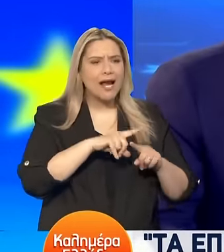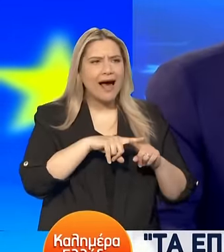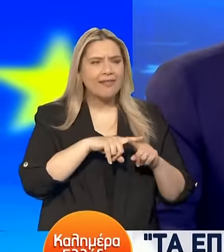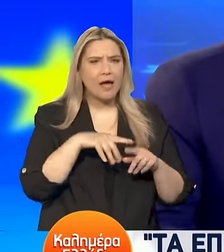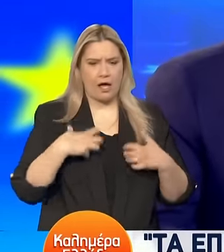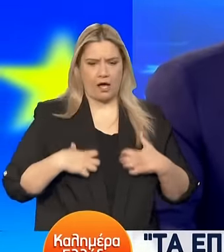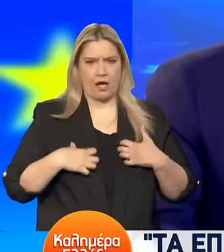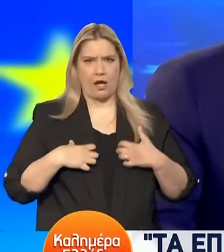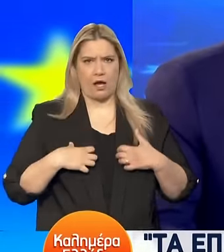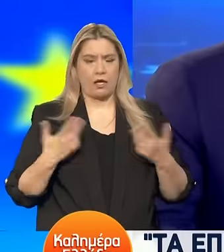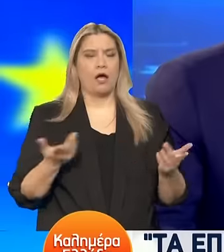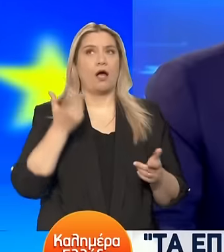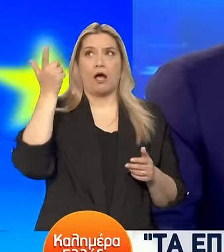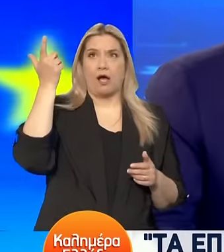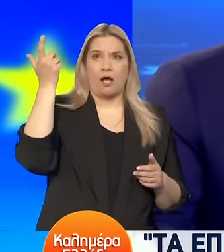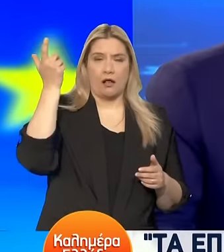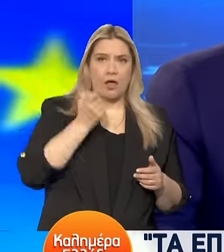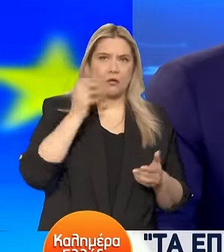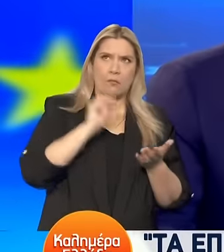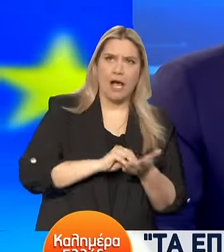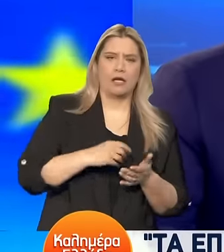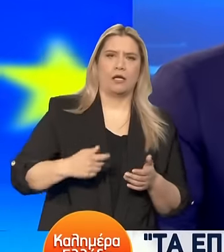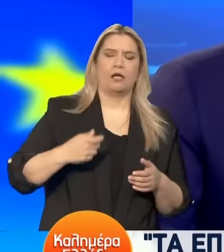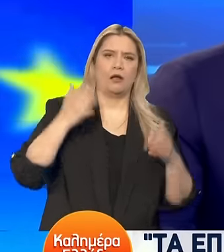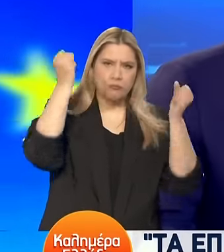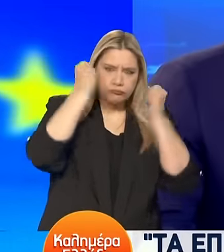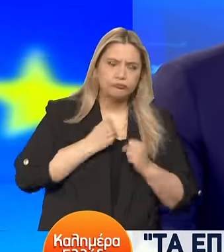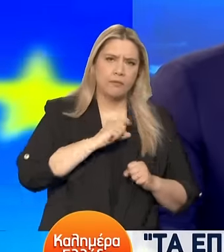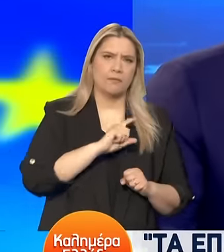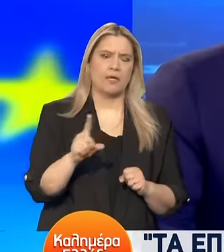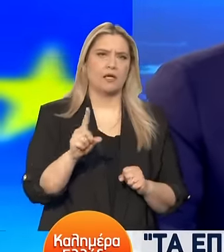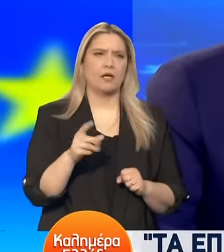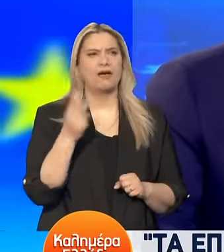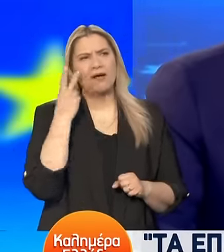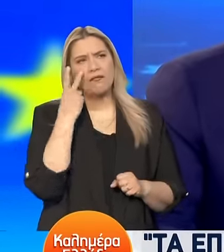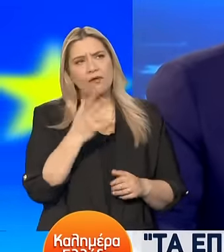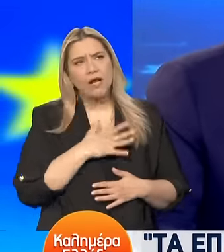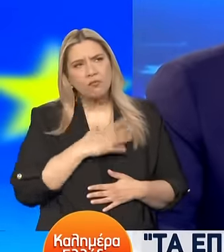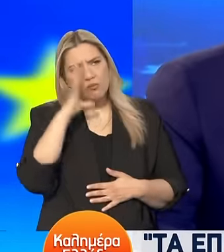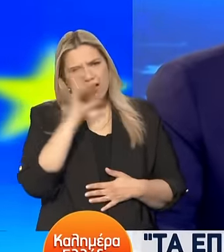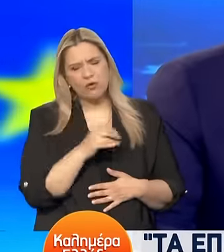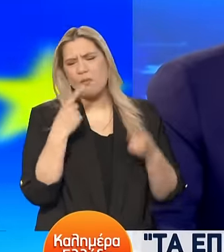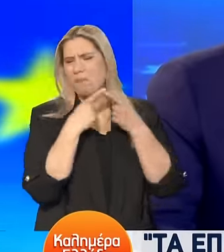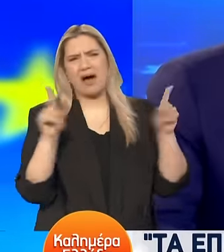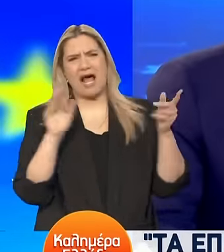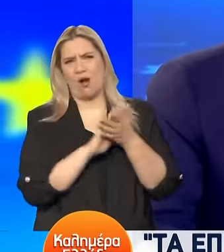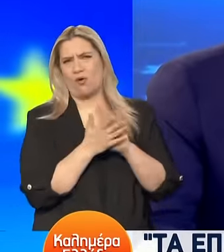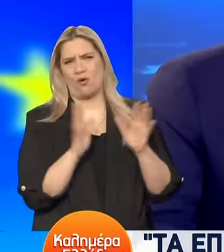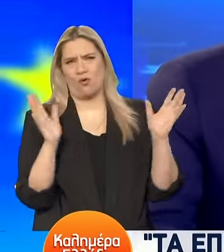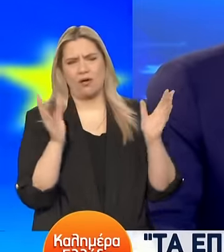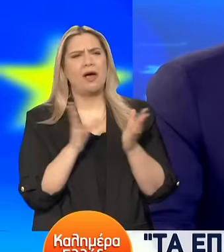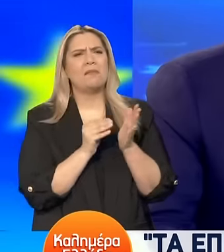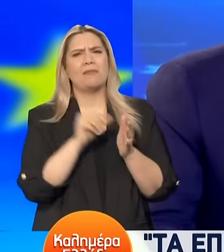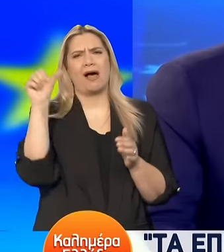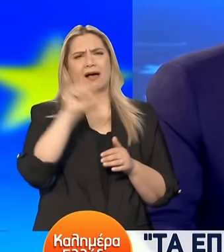Αν κόβονται κάποιες Από τις πραγματικά παράλογες Παράλογους έμεσους και άμεσους φόρους Όπως για παράδειγμα στα κάψιμα